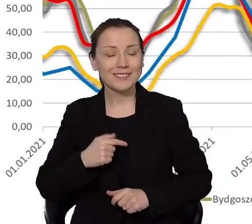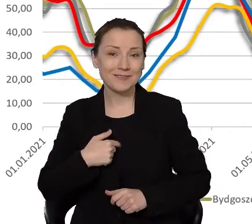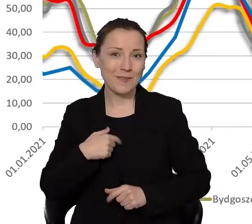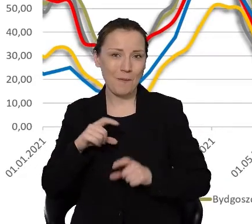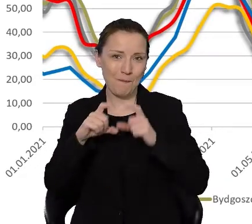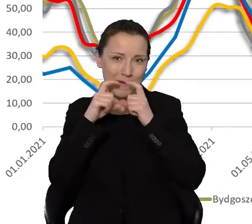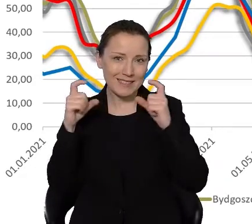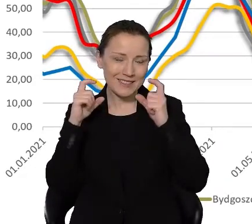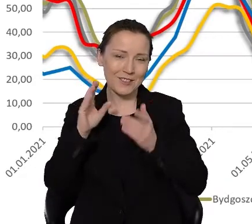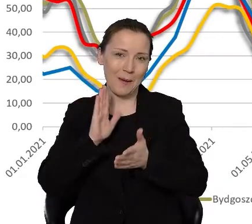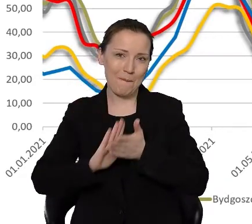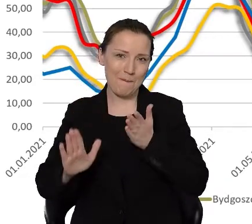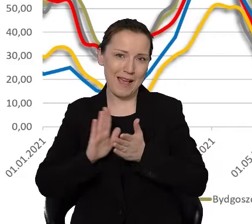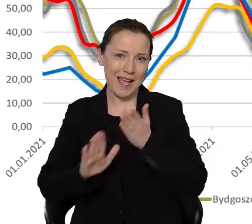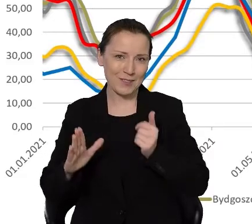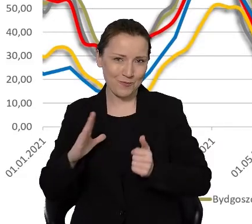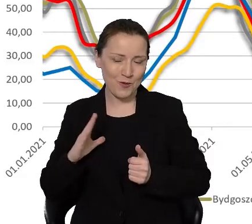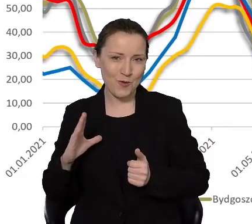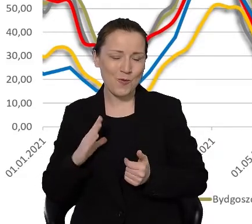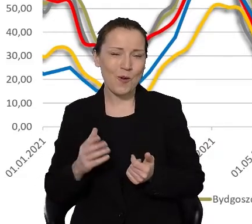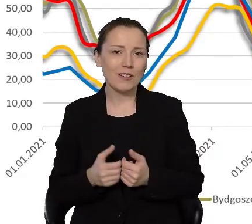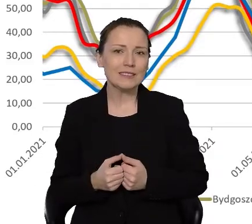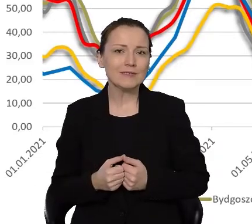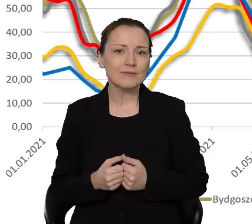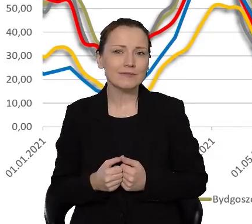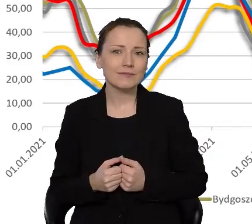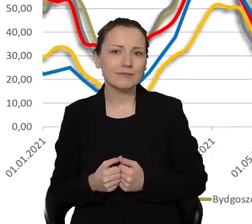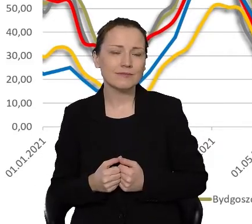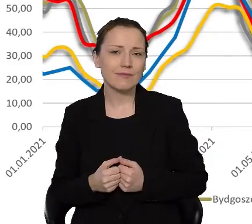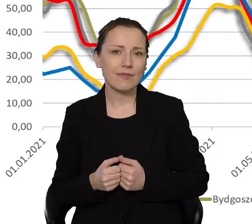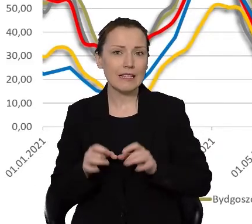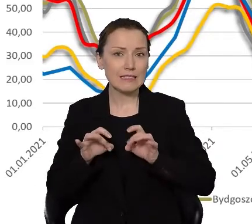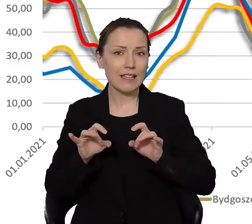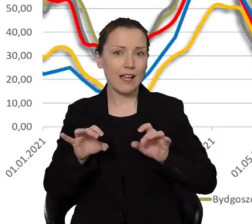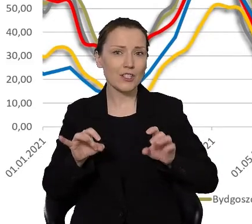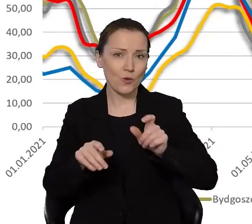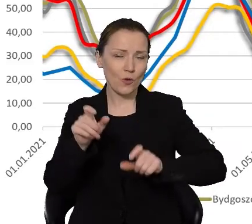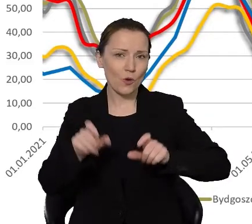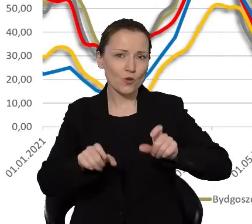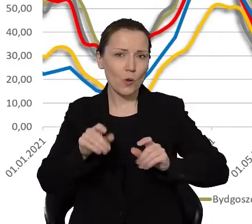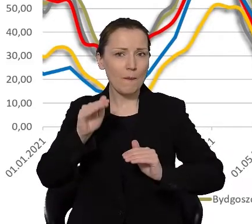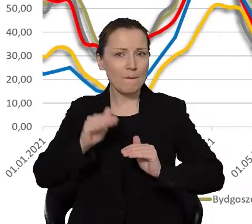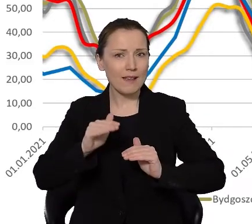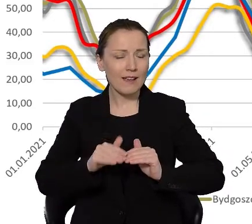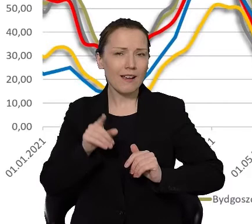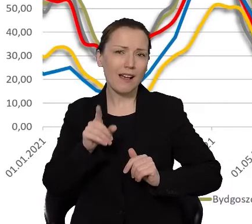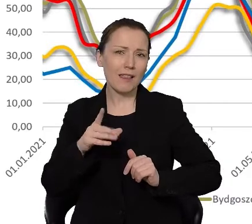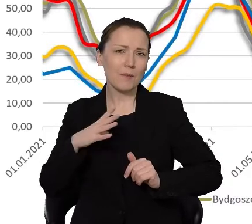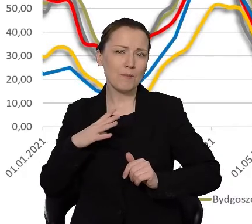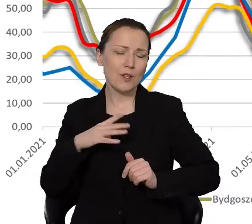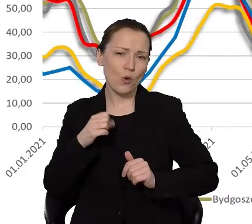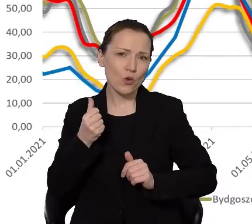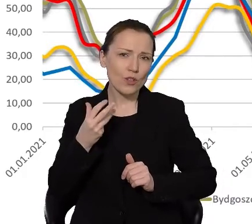maseczek najczęściej korzystając z tego, iż zakażeń jest mniej. Ale to nie znaczy, że ich nie było. Pojedyncze